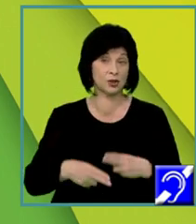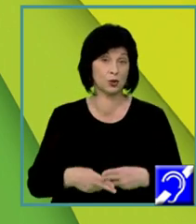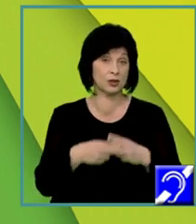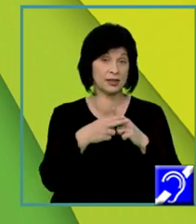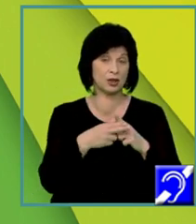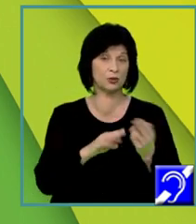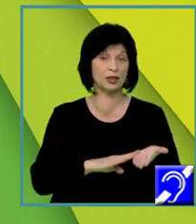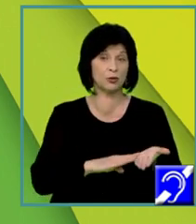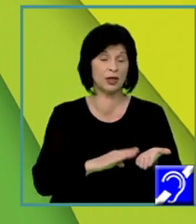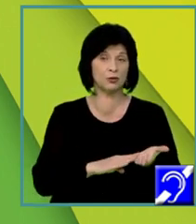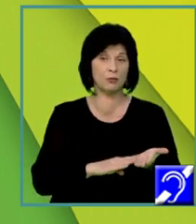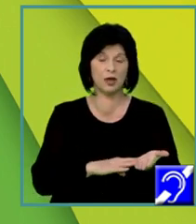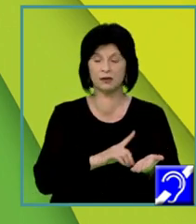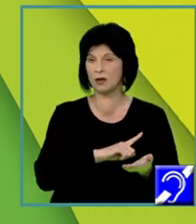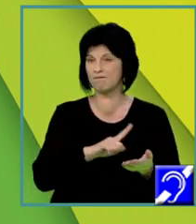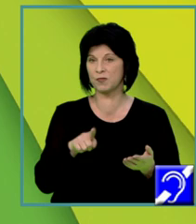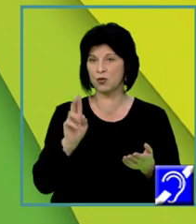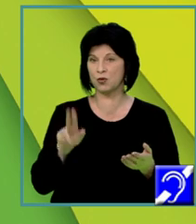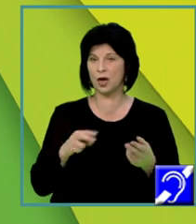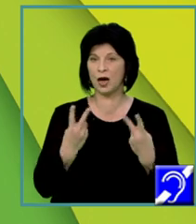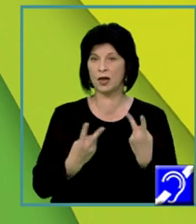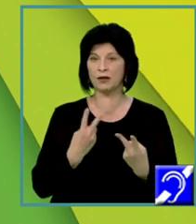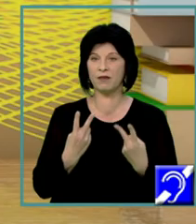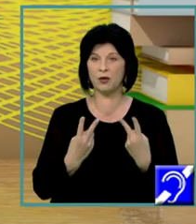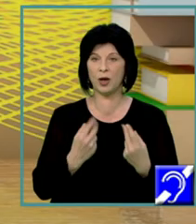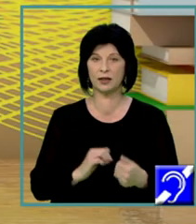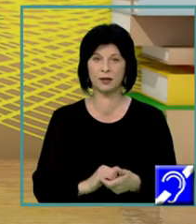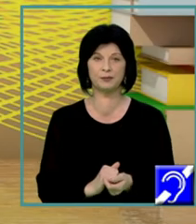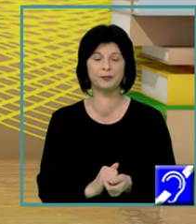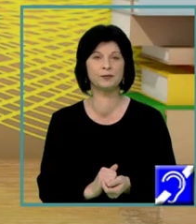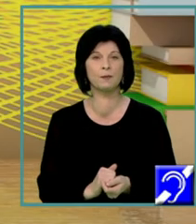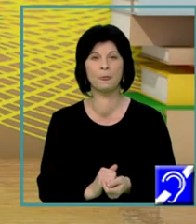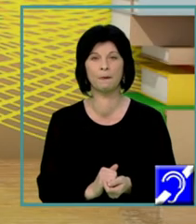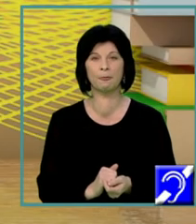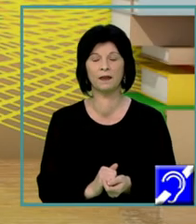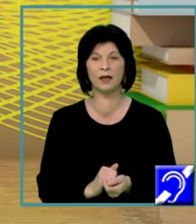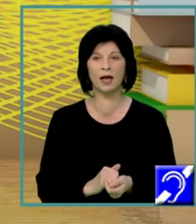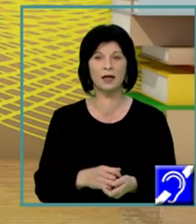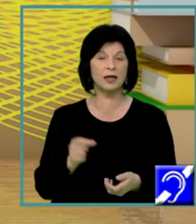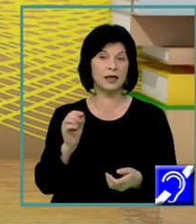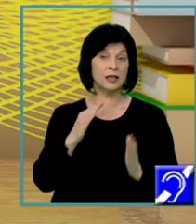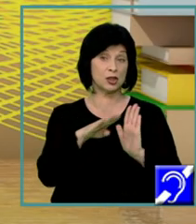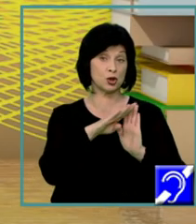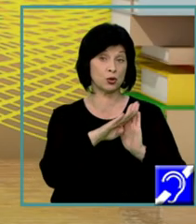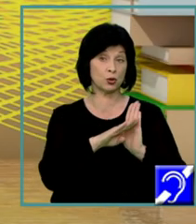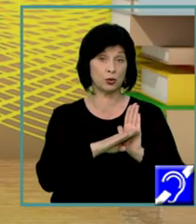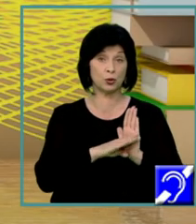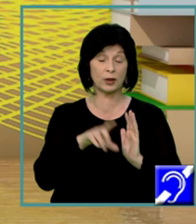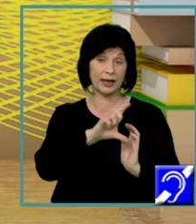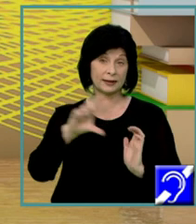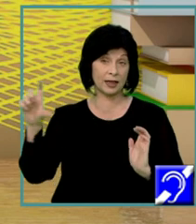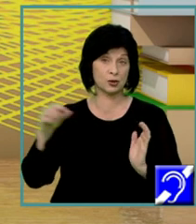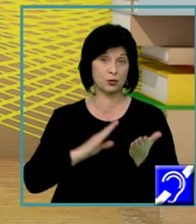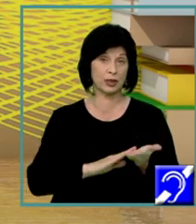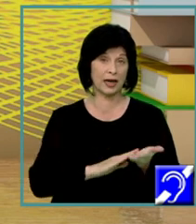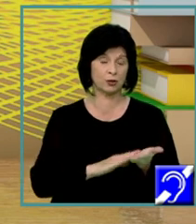faceți o afirmație, să vă exprimați o opinie și să uitați de argumente. În ceea ce privește structura textului argumentativ, știți foarte bine, încă